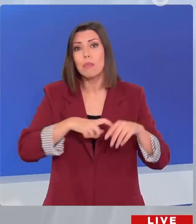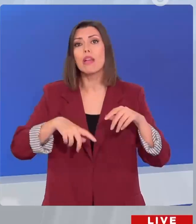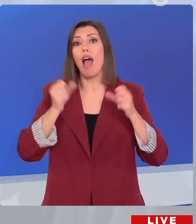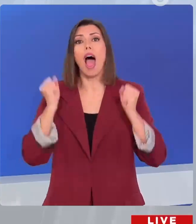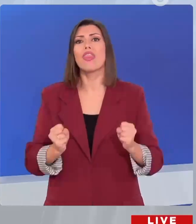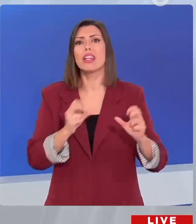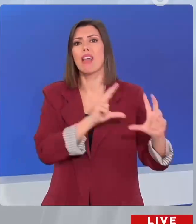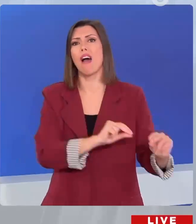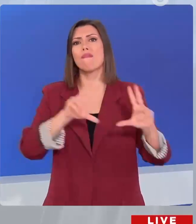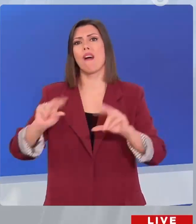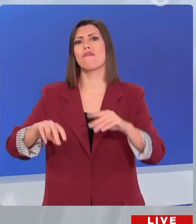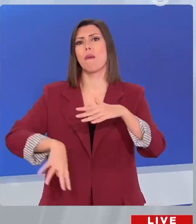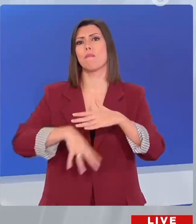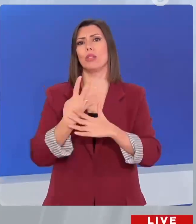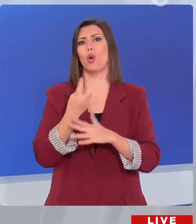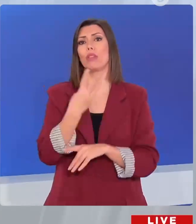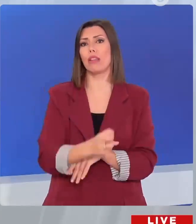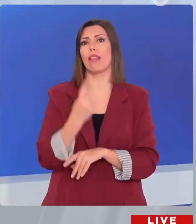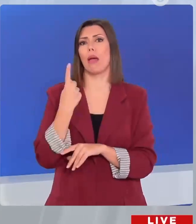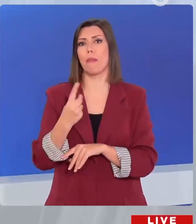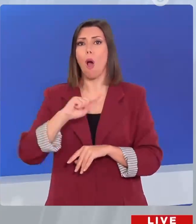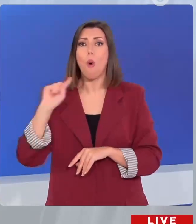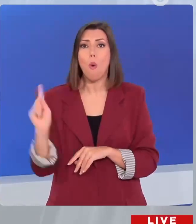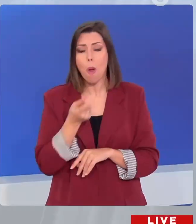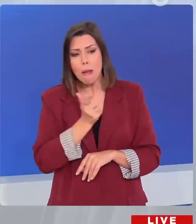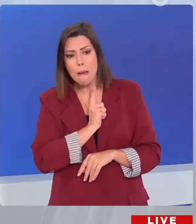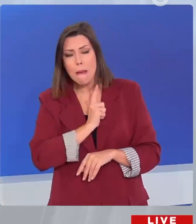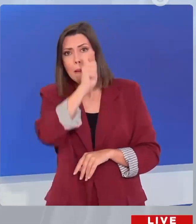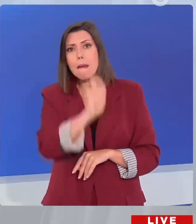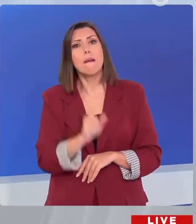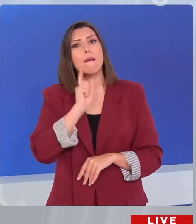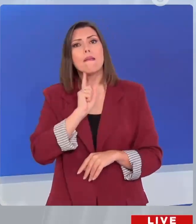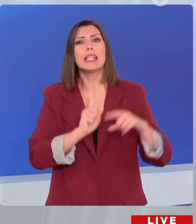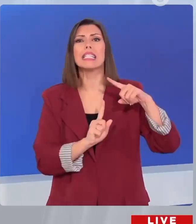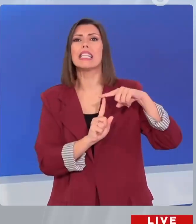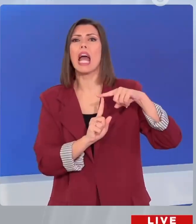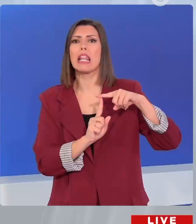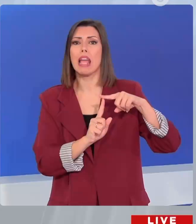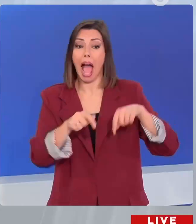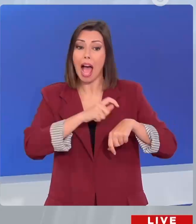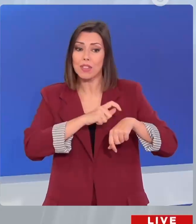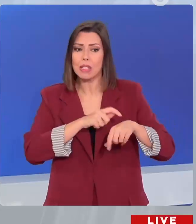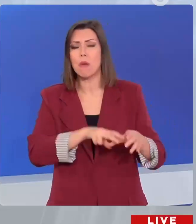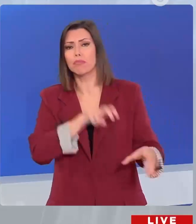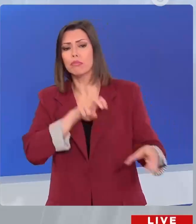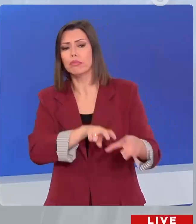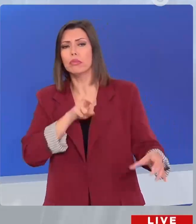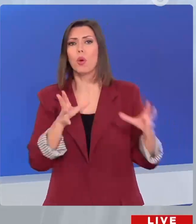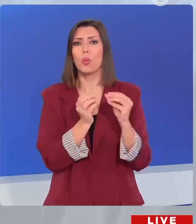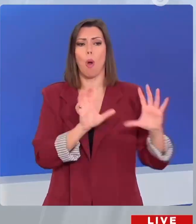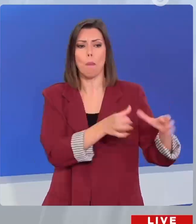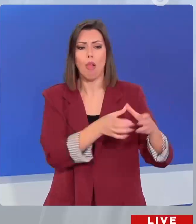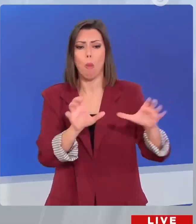Τα βλέμματα είναι στραμμένα στη Θεοδόρα Τζάκρη, ο οποία αποχωρεί από τις θέσεις που κατέχει, όμως δεν φεύγει, τουλάχιστον προς το παρόν, από την